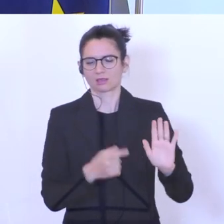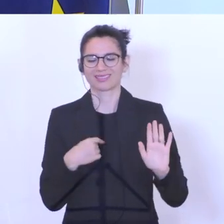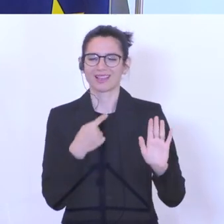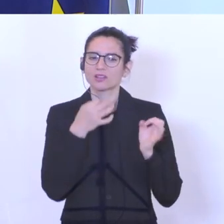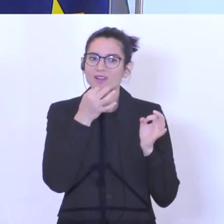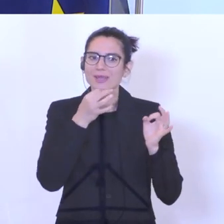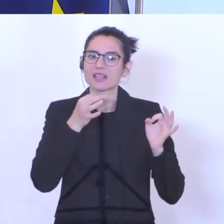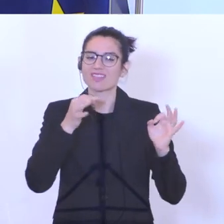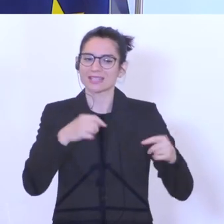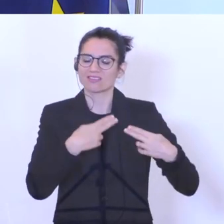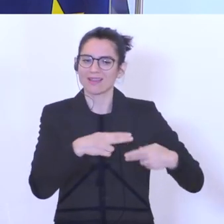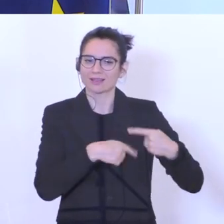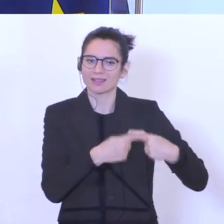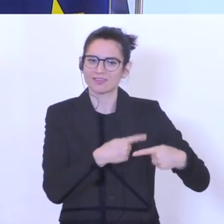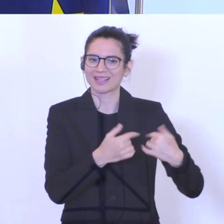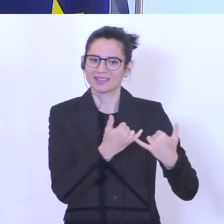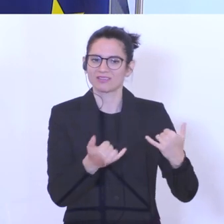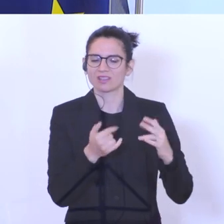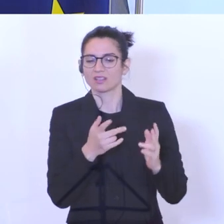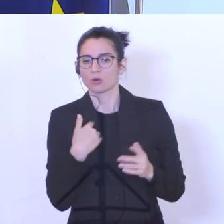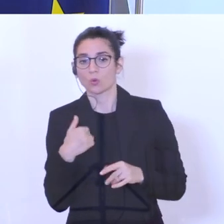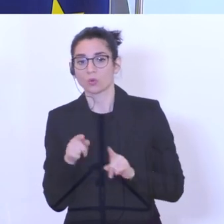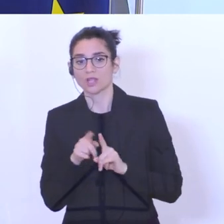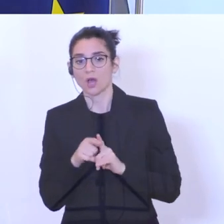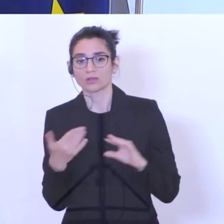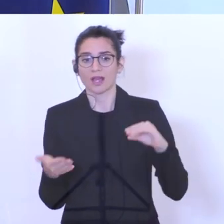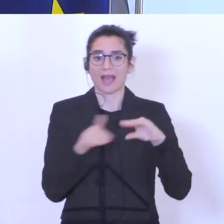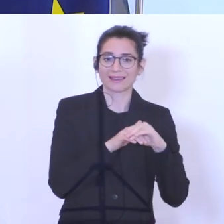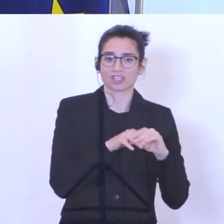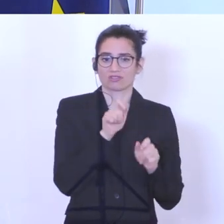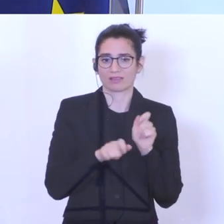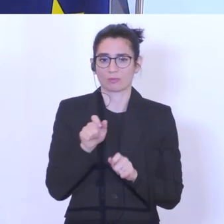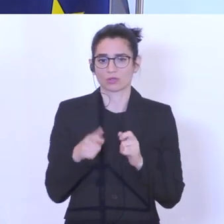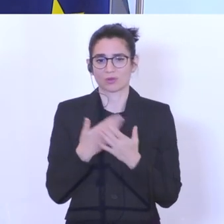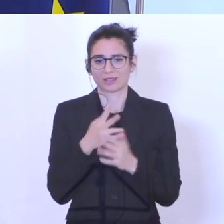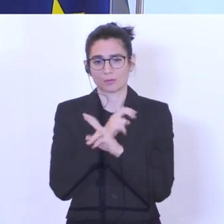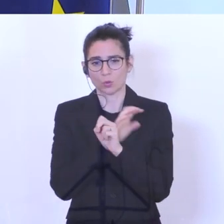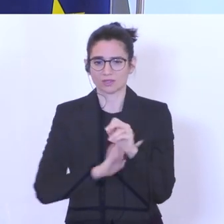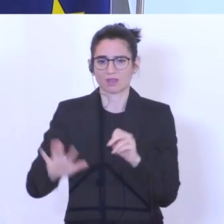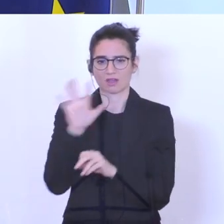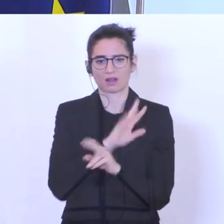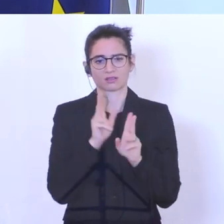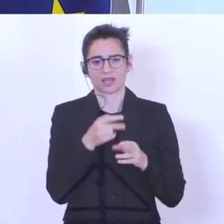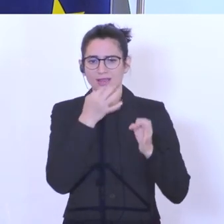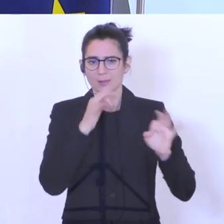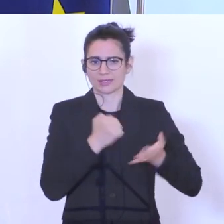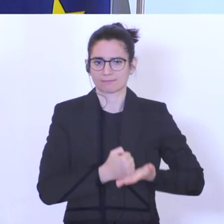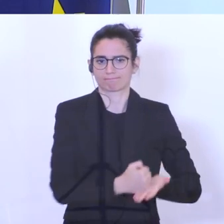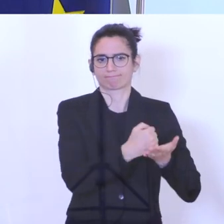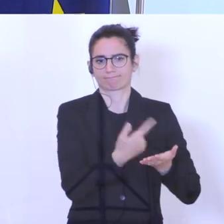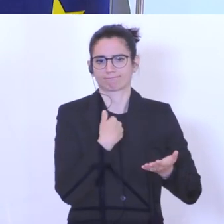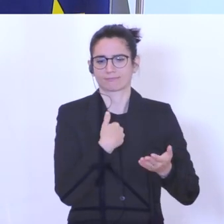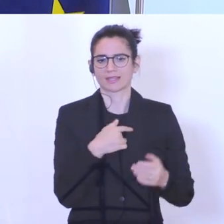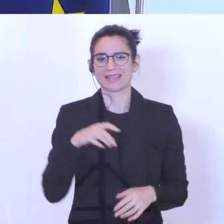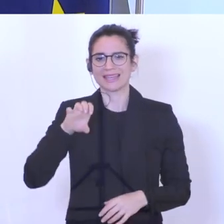verbessert und weiterentwickelt und auch weiters noch Personen dazu aufgestockt, hier österreichweit zu unterstützen, nämlich über